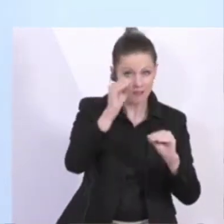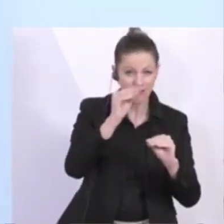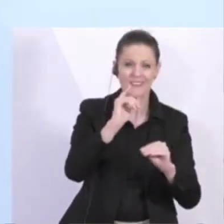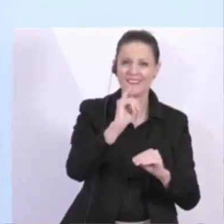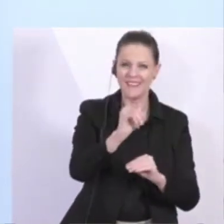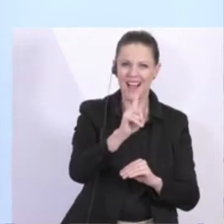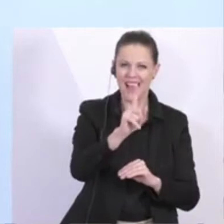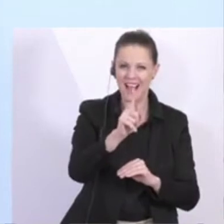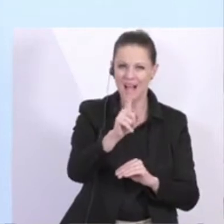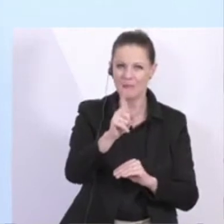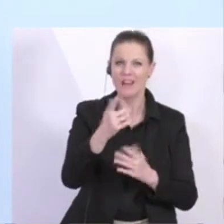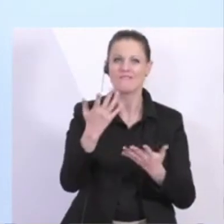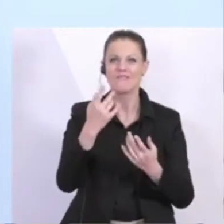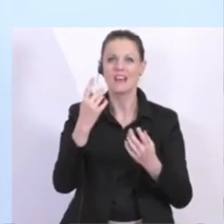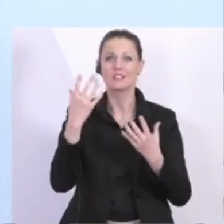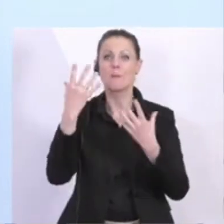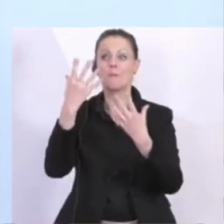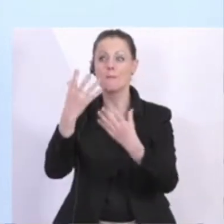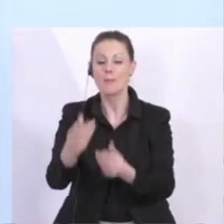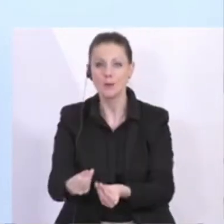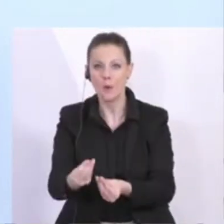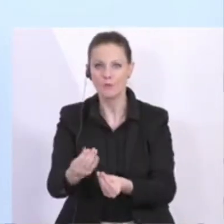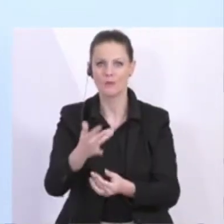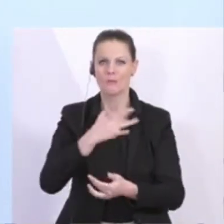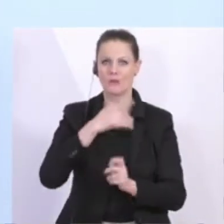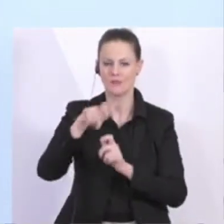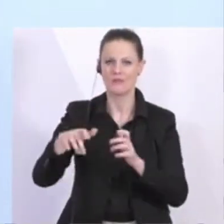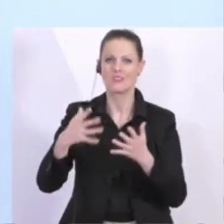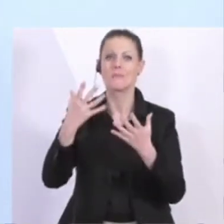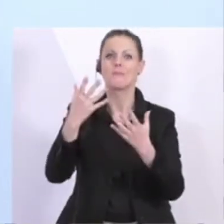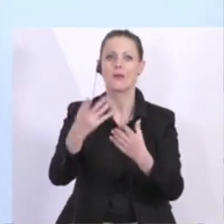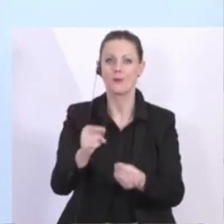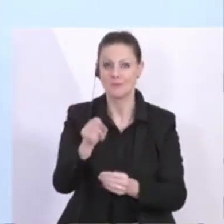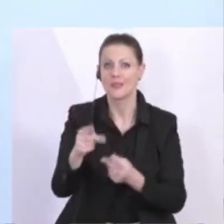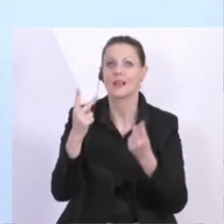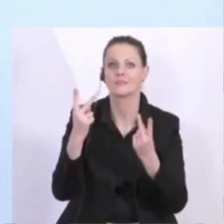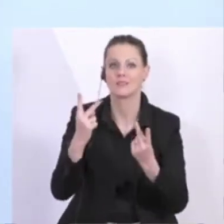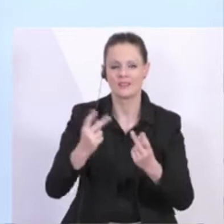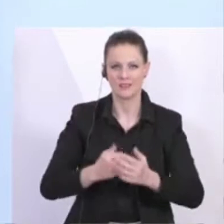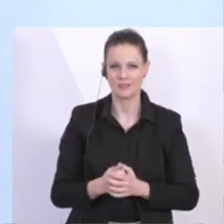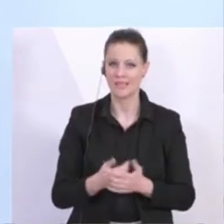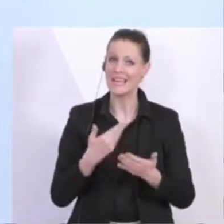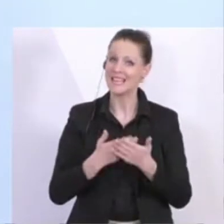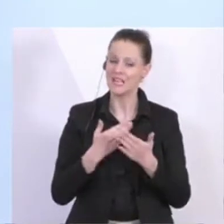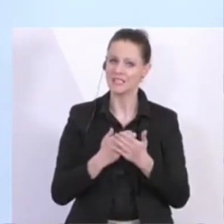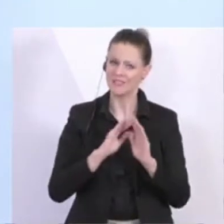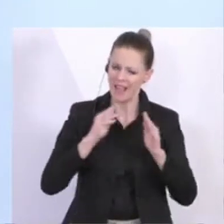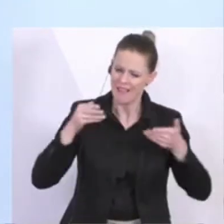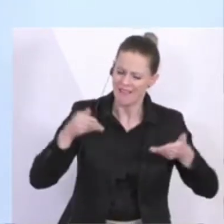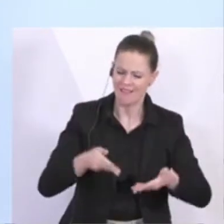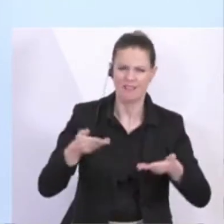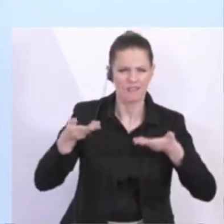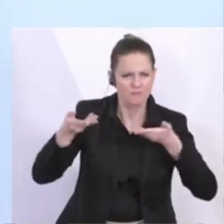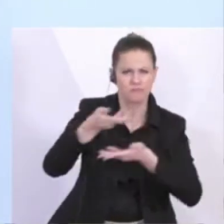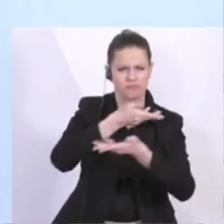sondern was ankommt bei den Betroffenen. Und daher bin ich froh, dass wir nach wirklich intensiver Arbeit von